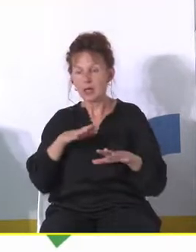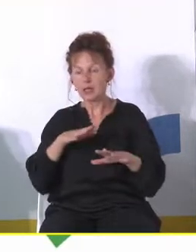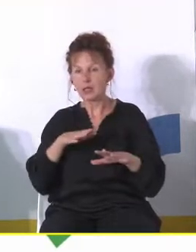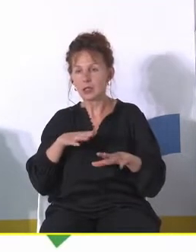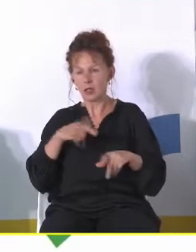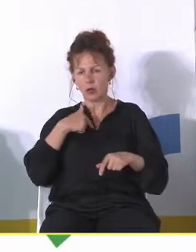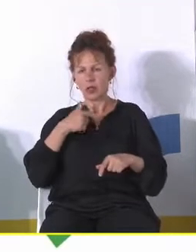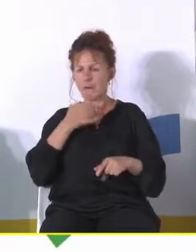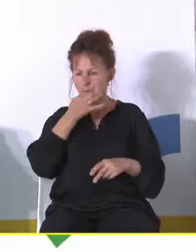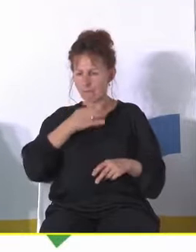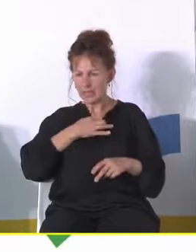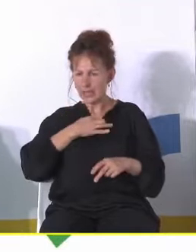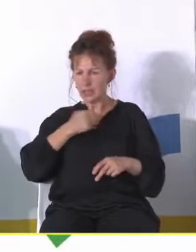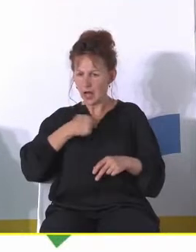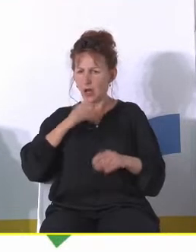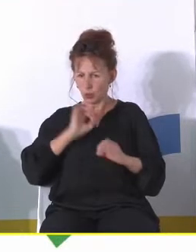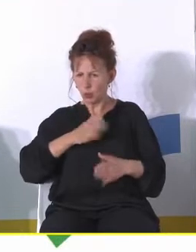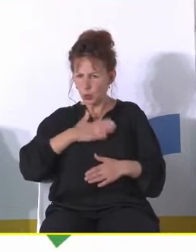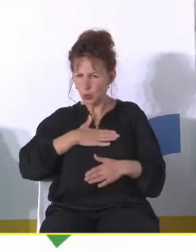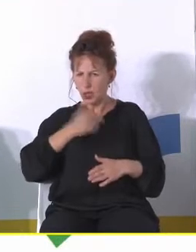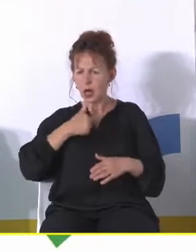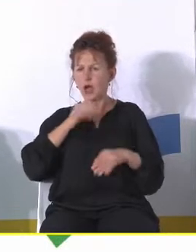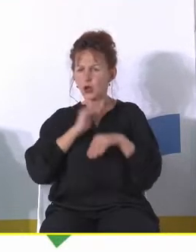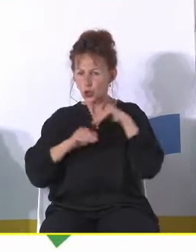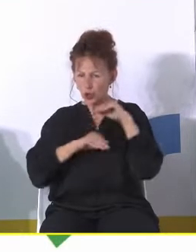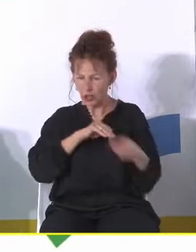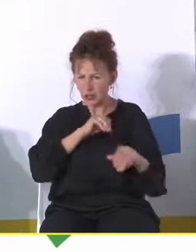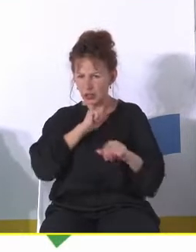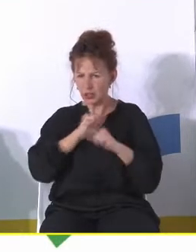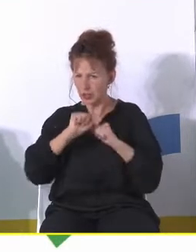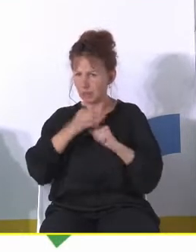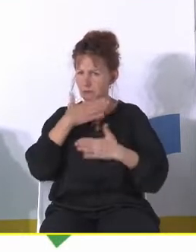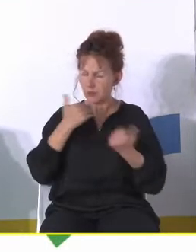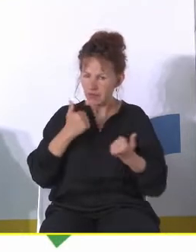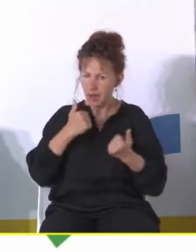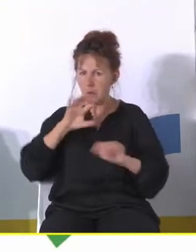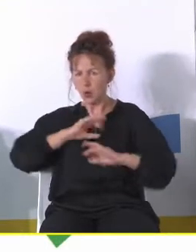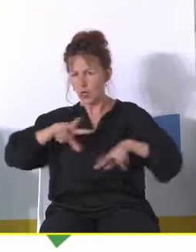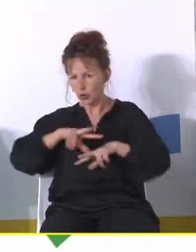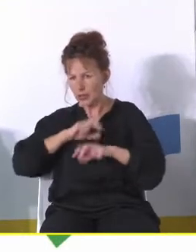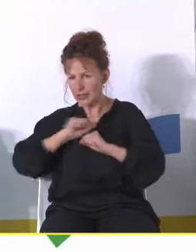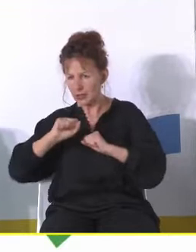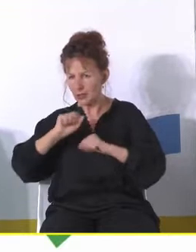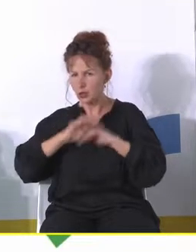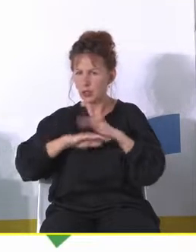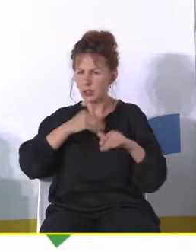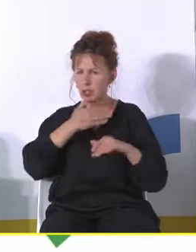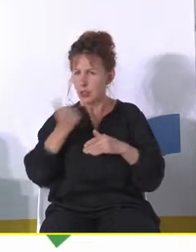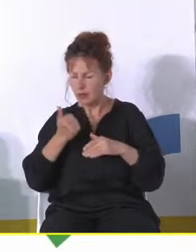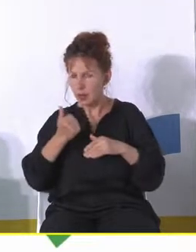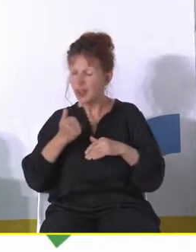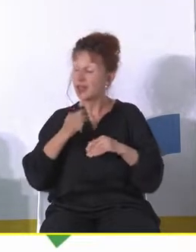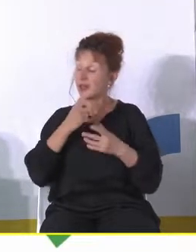dobrze czuję i czy mogę być tu szczęśliwy i czy moja rodzina może być tu szczęśliwa. Pomijam te wszystkie aspekty